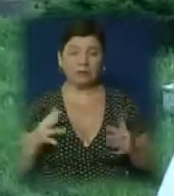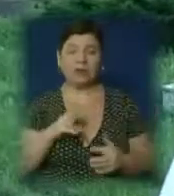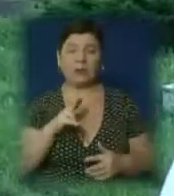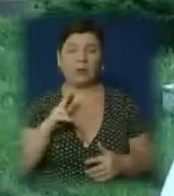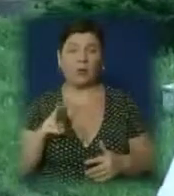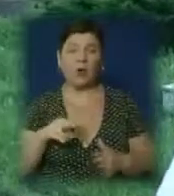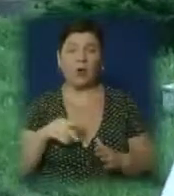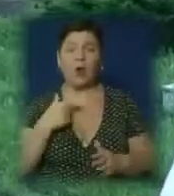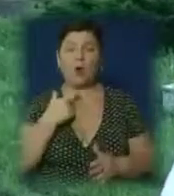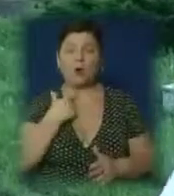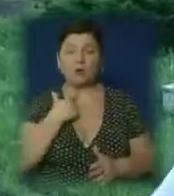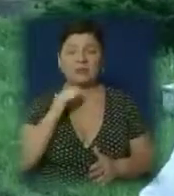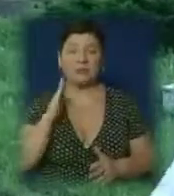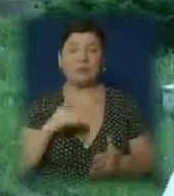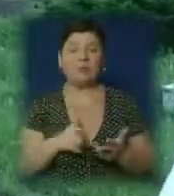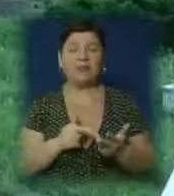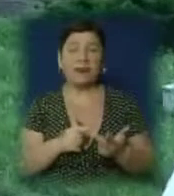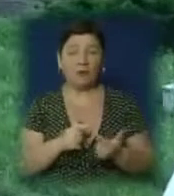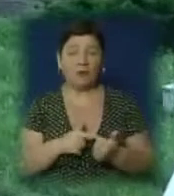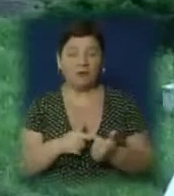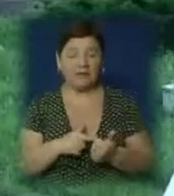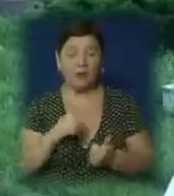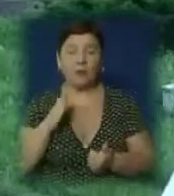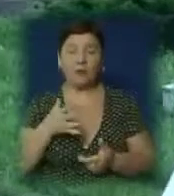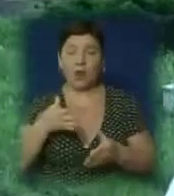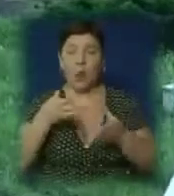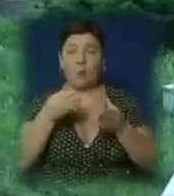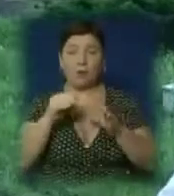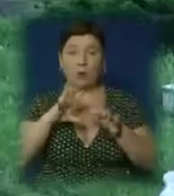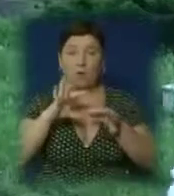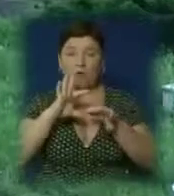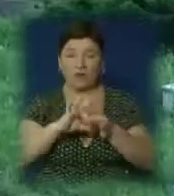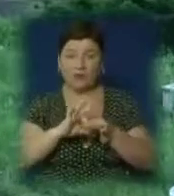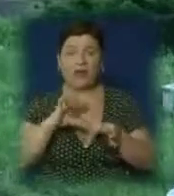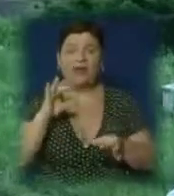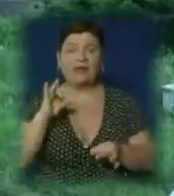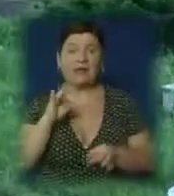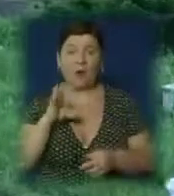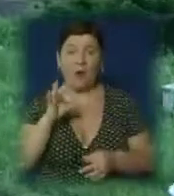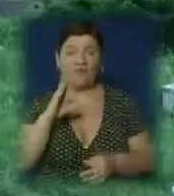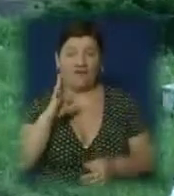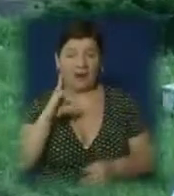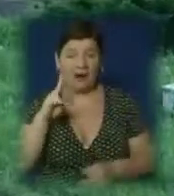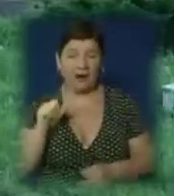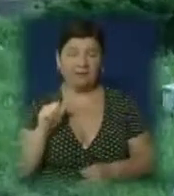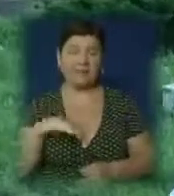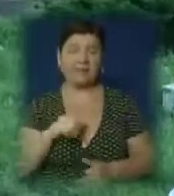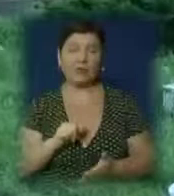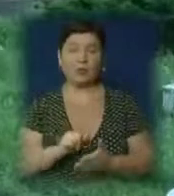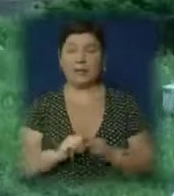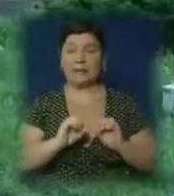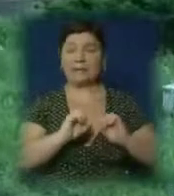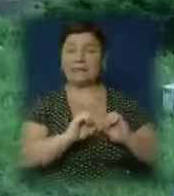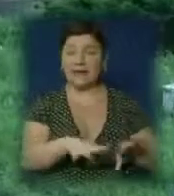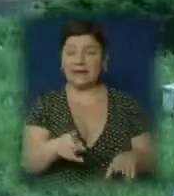голоси будуть підраховані, буде все опламбовано. І до того, як в ОВК ці документи будуть здані